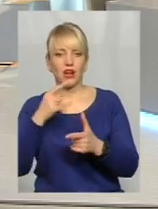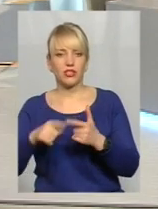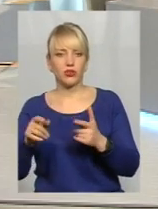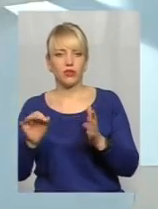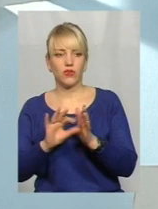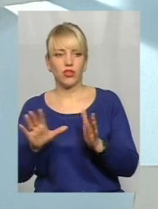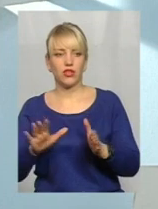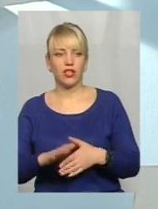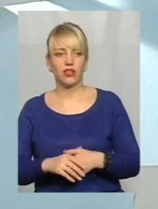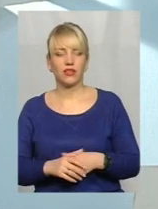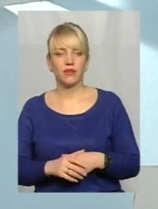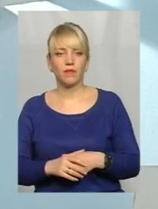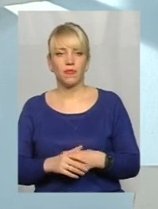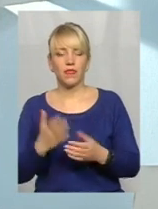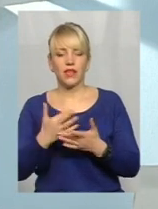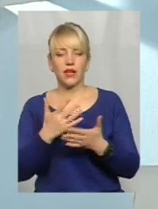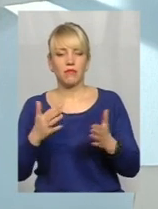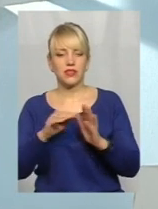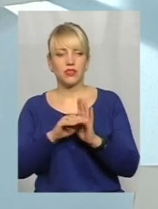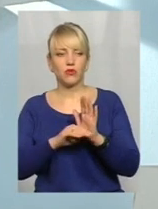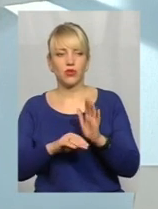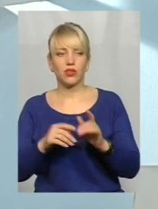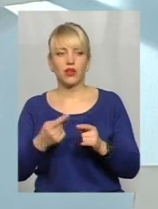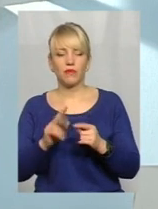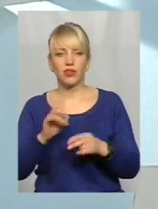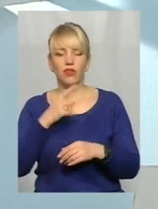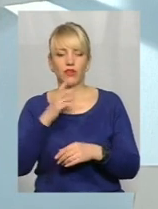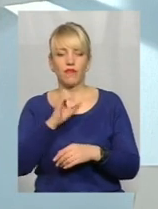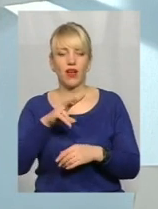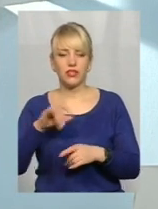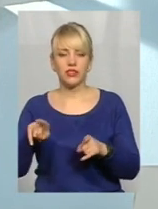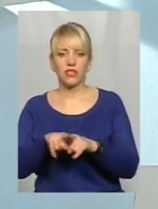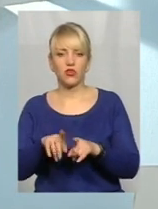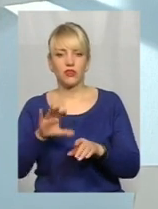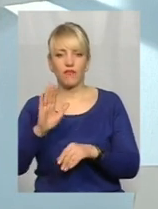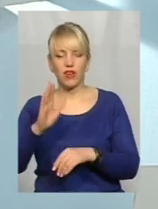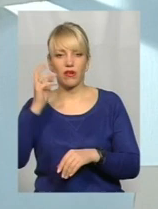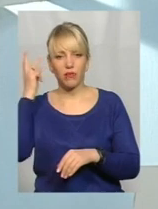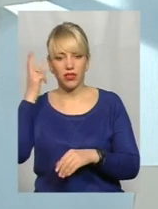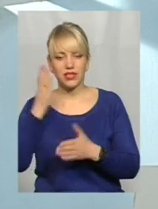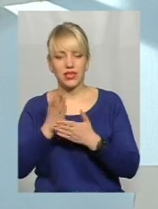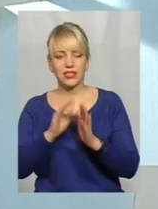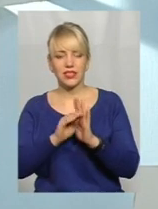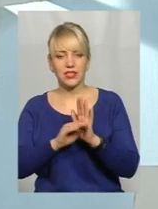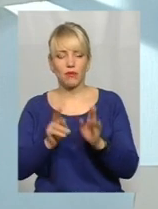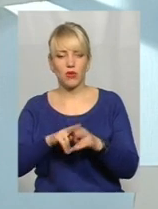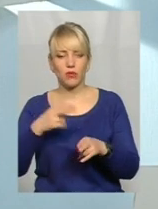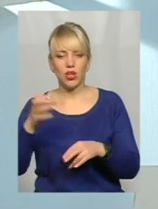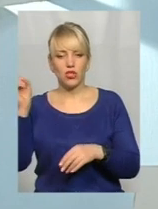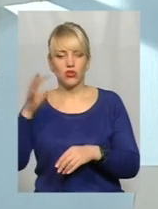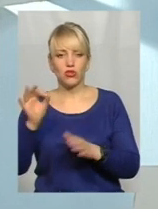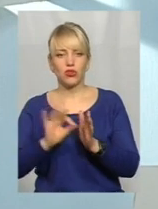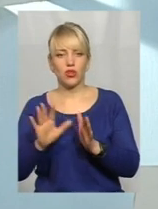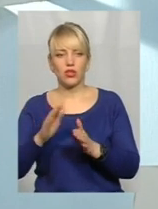лаконічно. Є безліч програм, про які говорив Валентин, і в Україні, зокрема, і в Хмельницькому система компенсації сонячної енергетики дозволяє